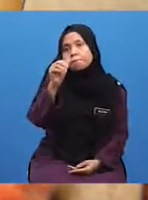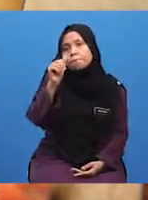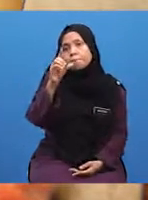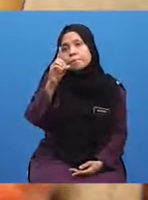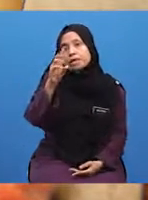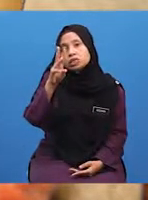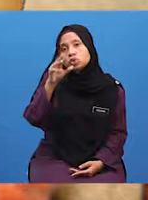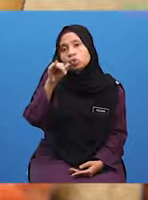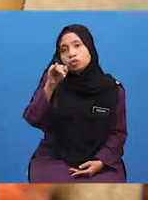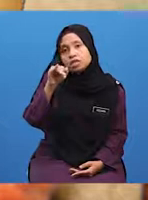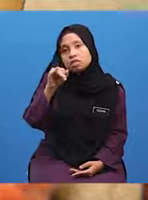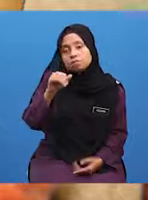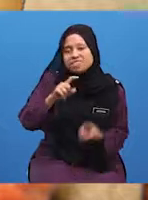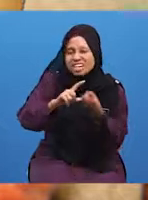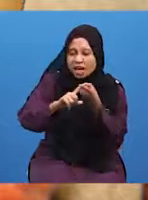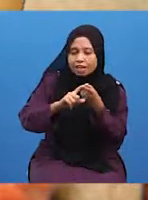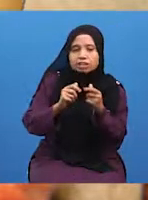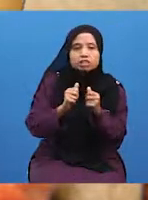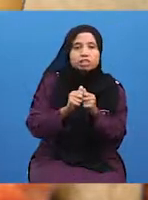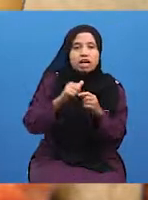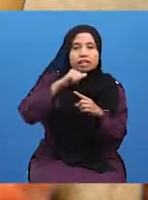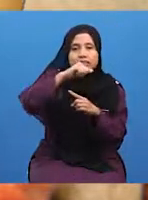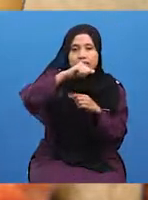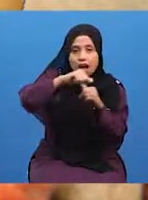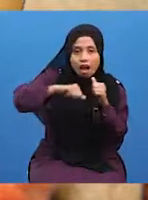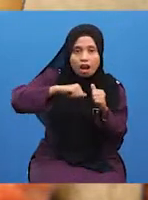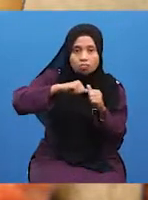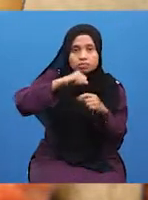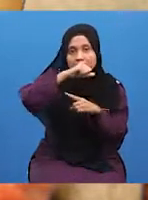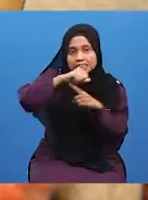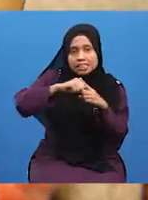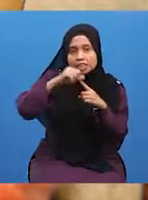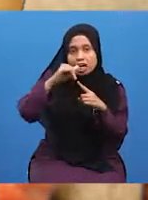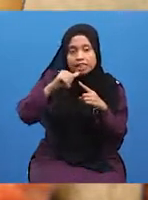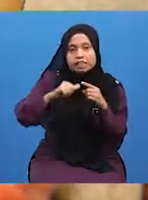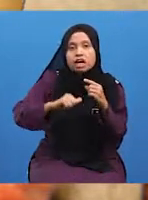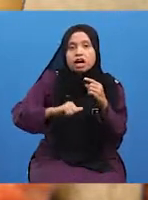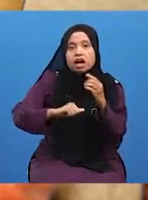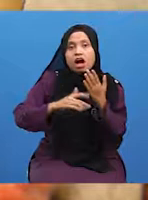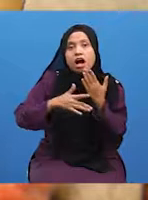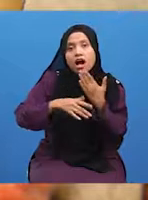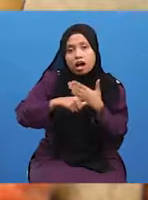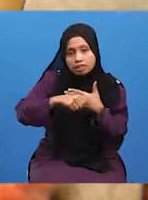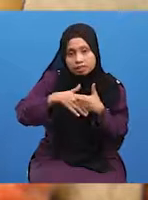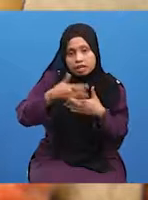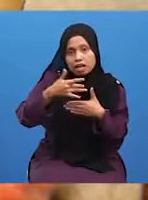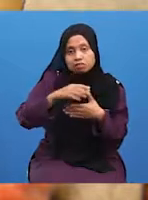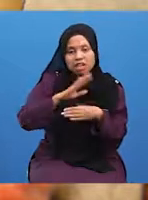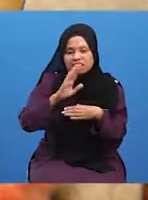dengan kualiti alam sekitarnya yang asli dan tanpa percemaran.